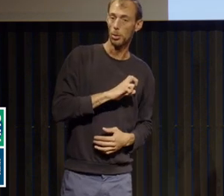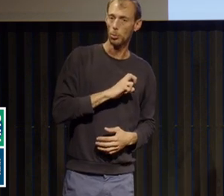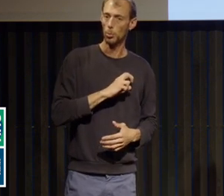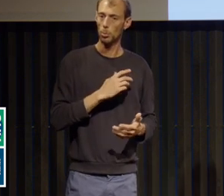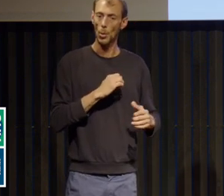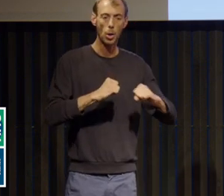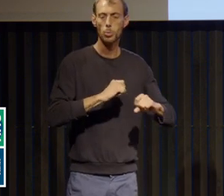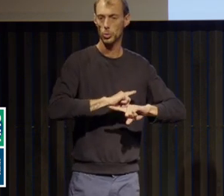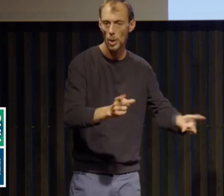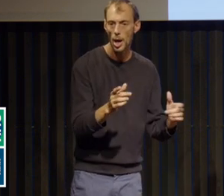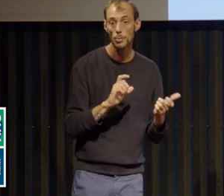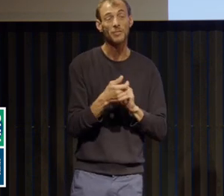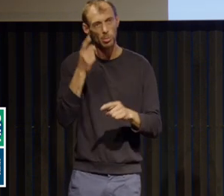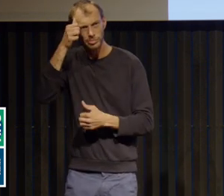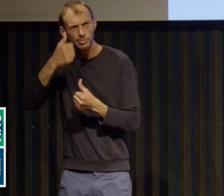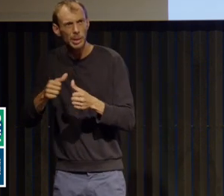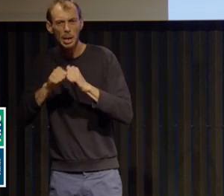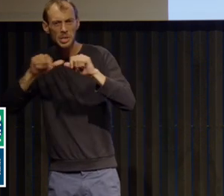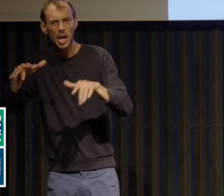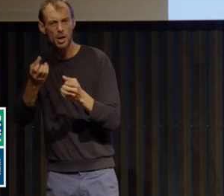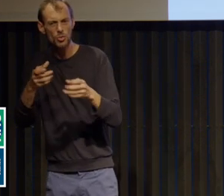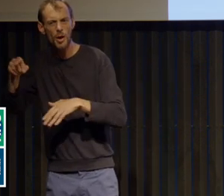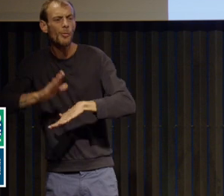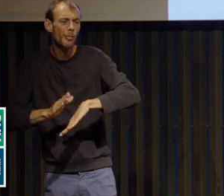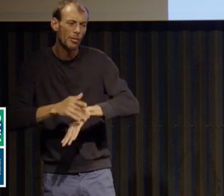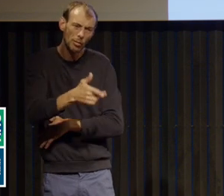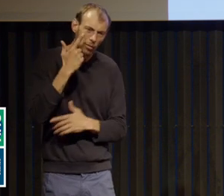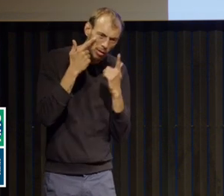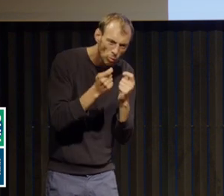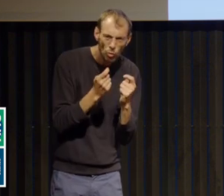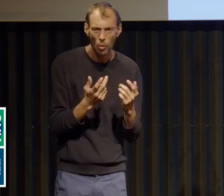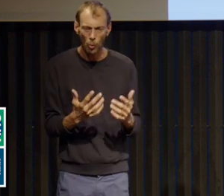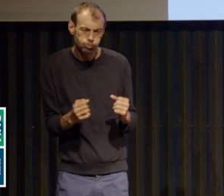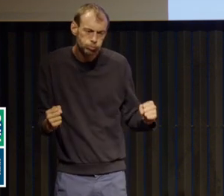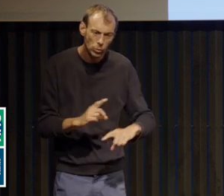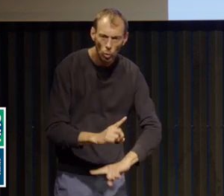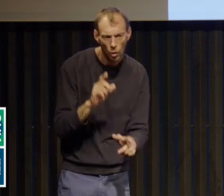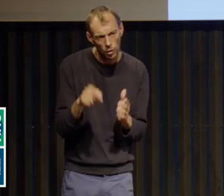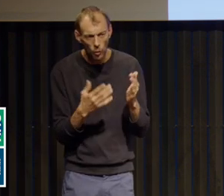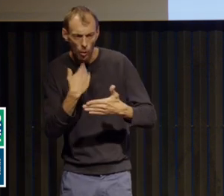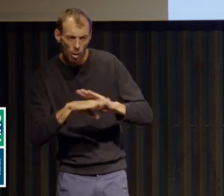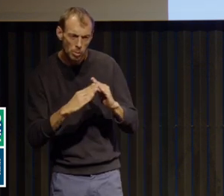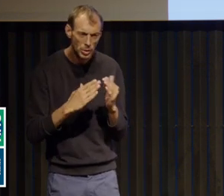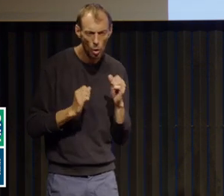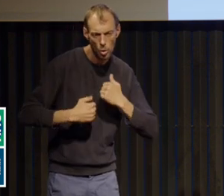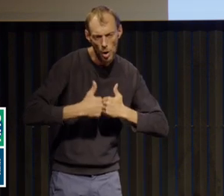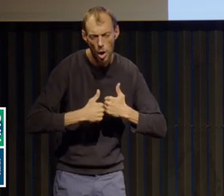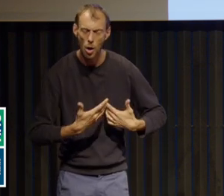Attention, vous allez prendre du poids, il faut essayer de faire du sport à la maison, etc. Bon, il y a eu aussi certainement